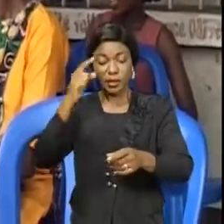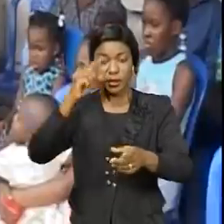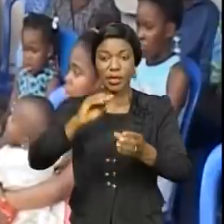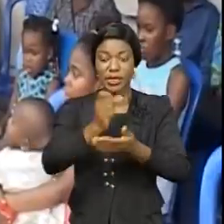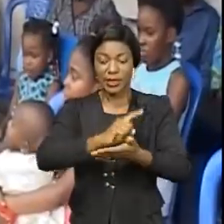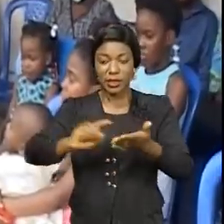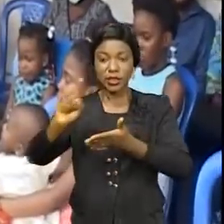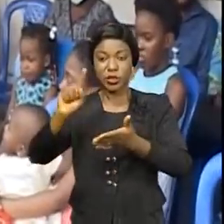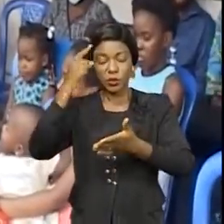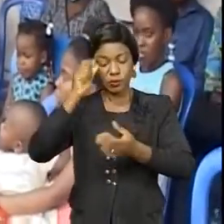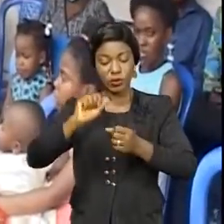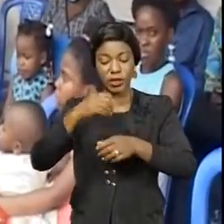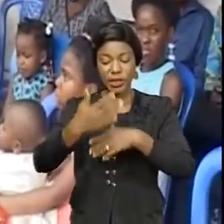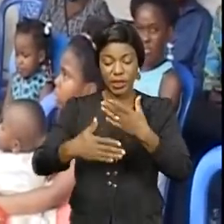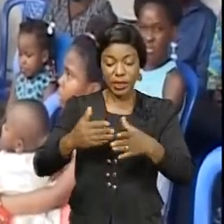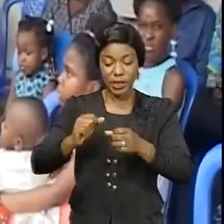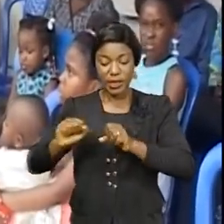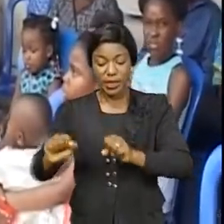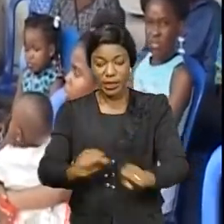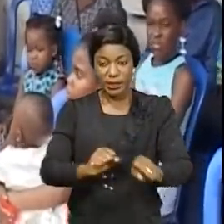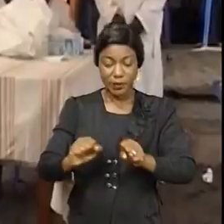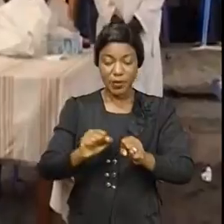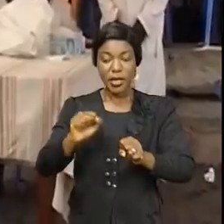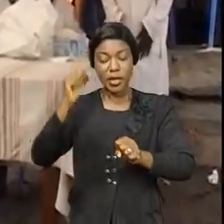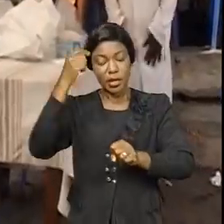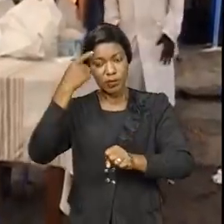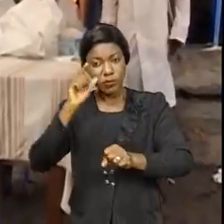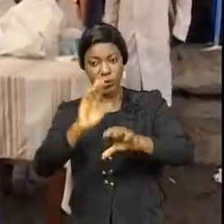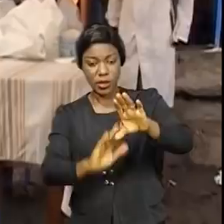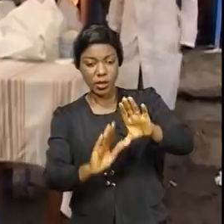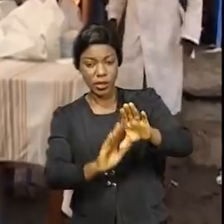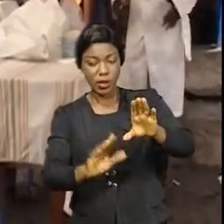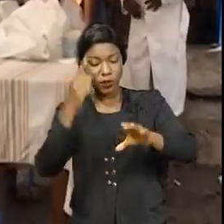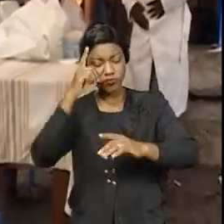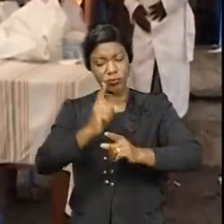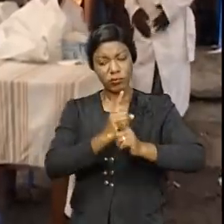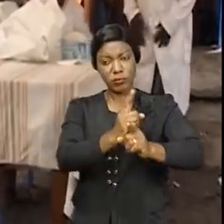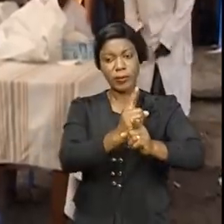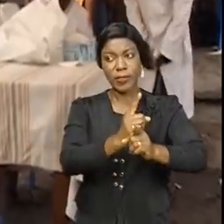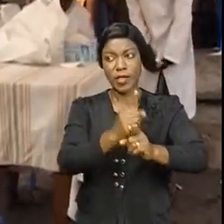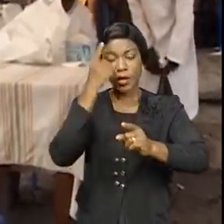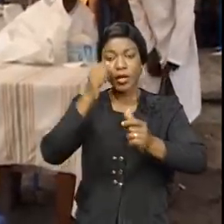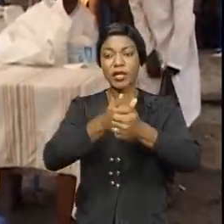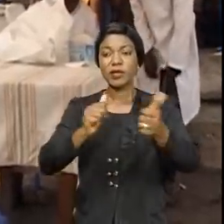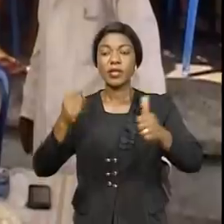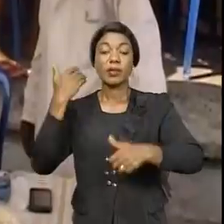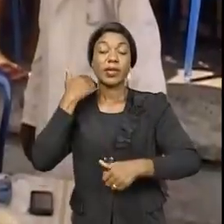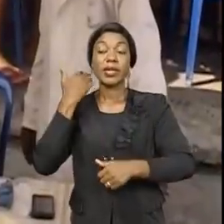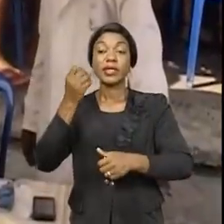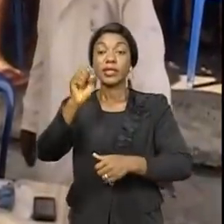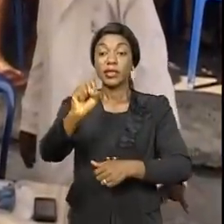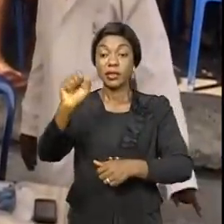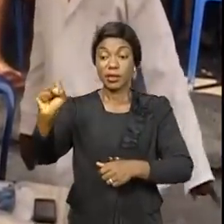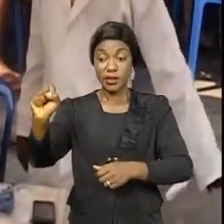promotionnelle de l'examen de l'électrophorese de l'hémoglobine pour la prévention de la Drépanocytose, une